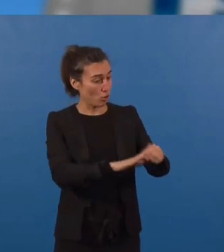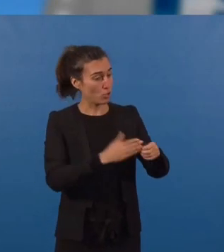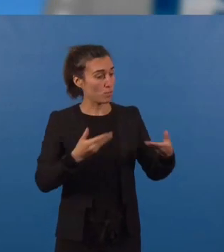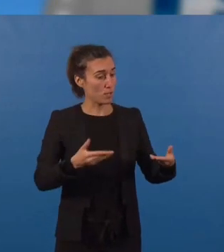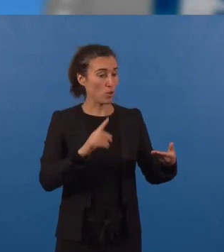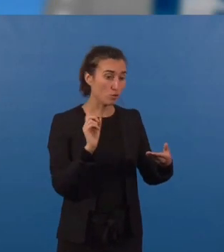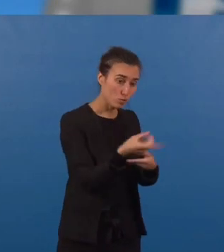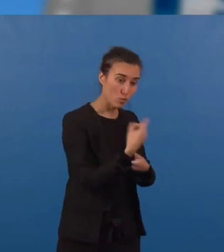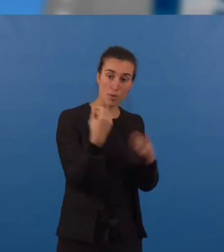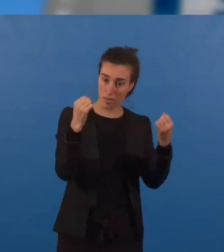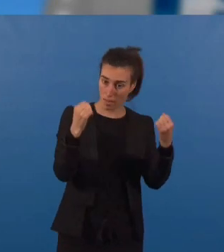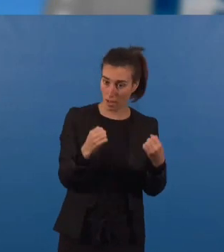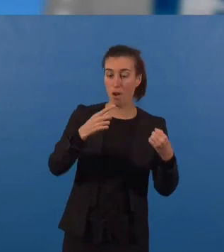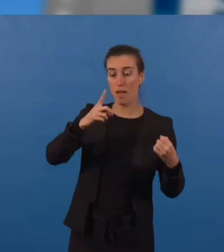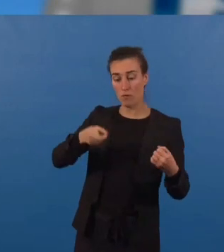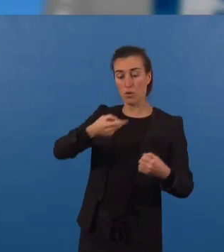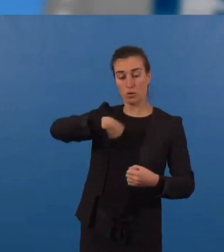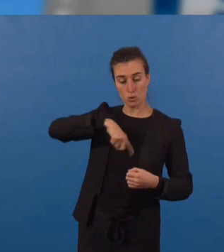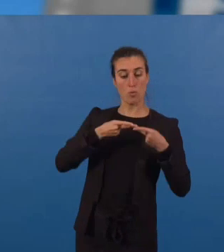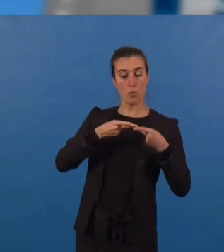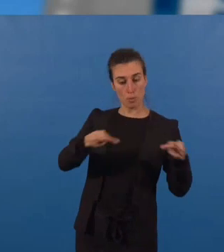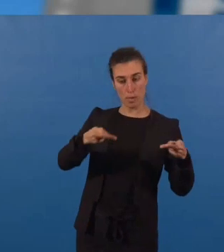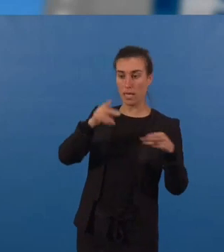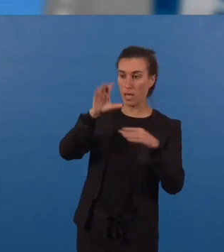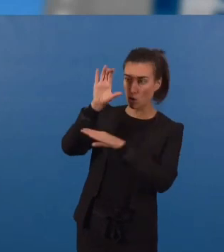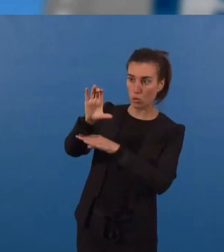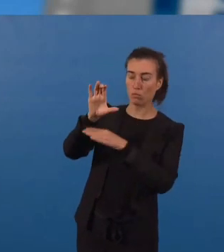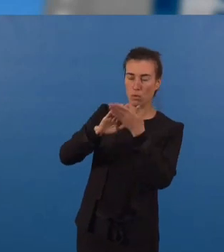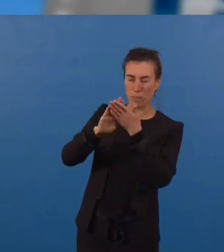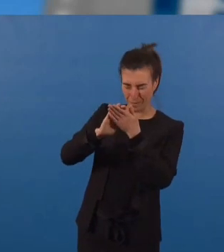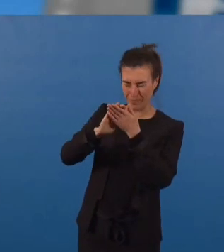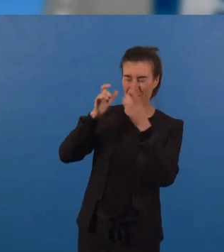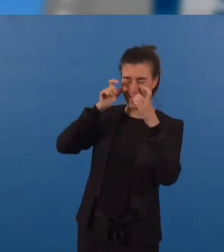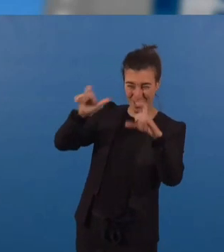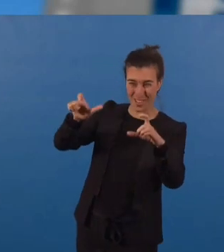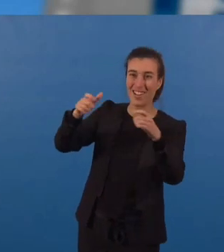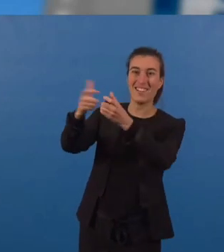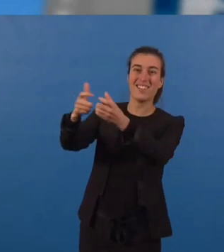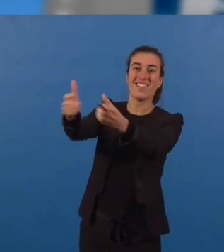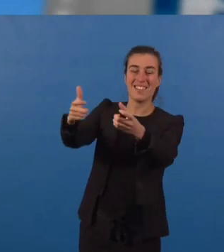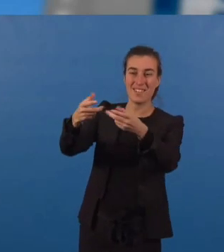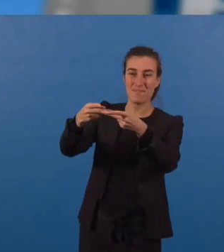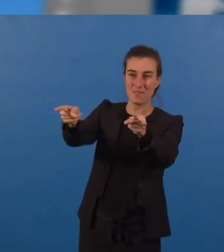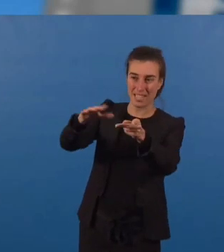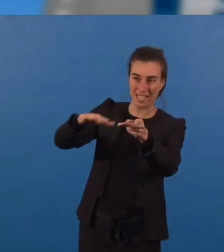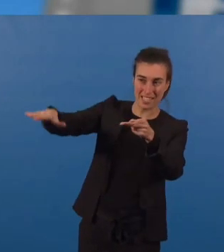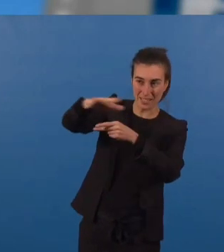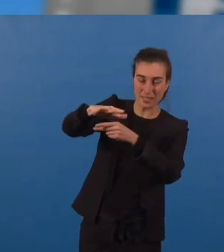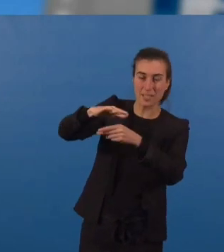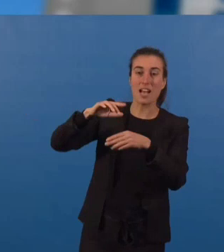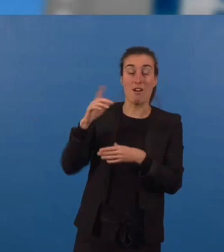nécessité d'un contrôle public du secteur, ce qui n'a pas toujours été le cas, donc tant mieux. Cette gestion de crise de la part de l'Etat est